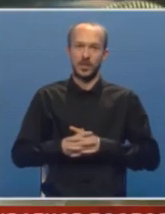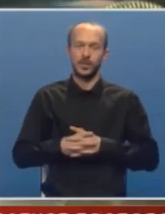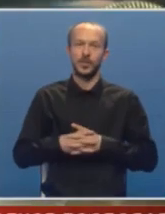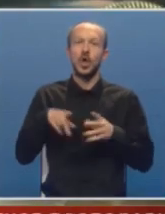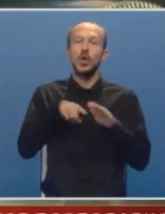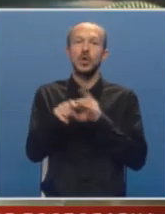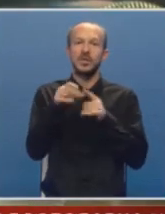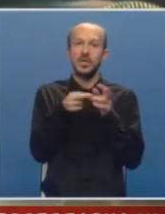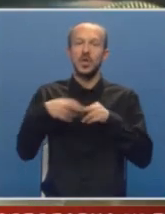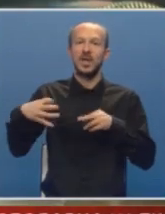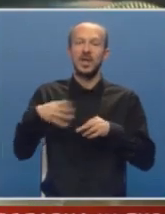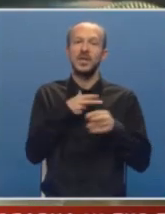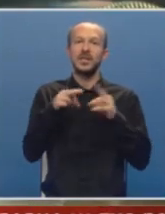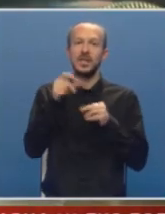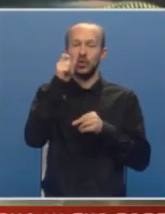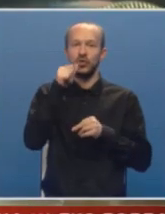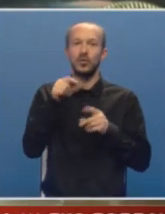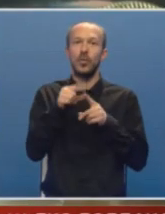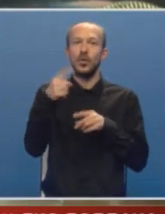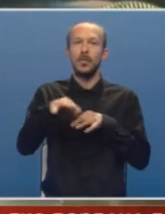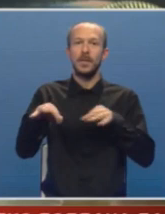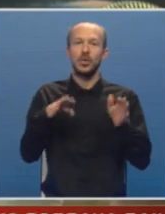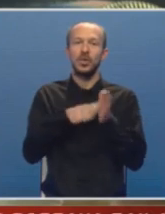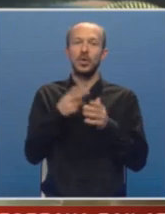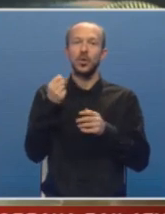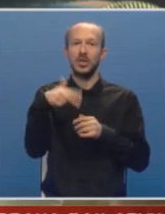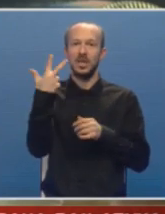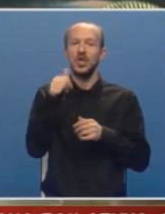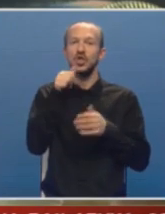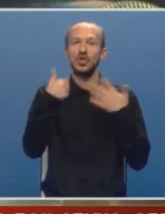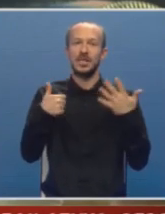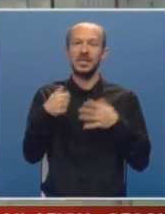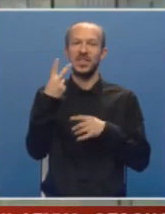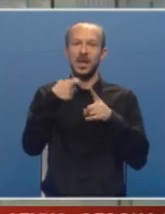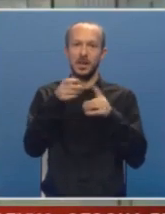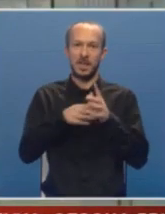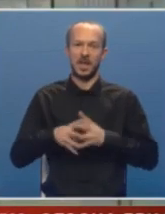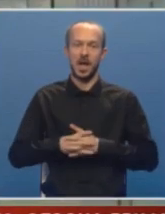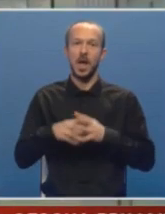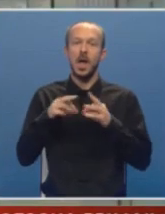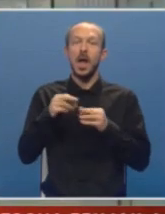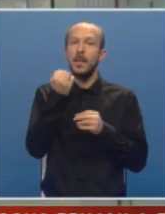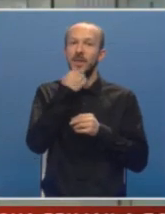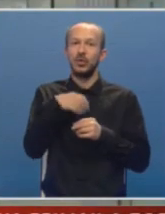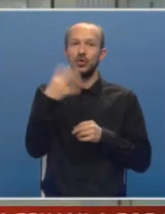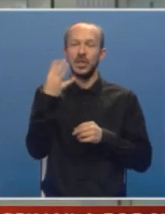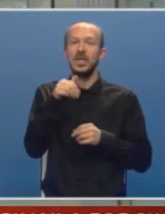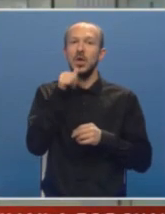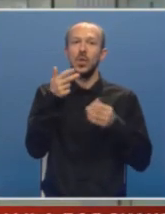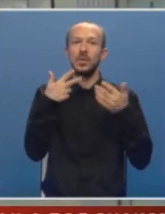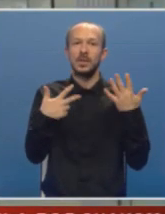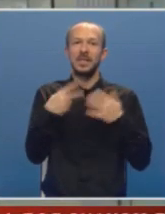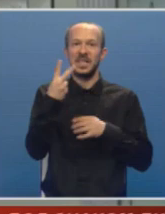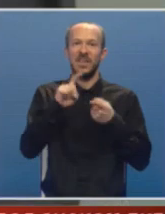Tako tokom sezone grijanje za stanovništvo po metru kvadratnom košta 3 marke i 62 feninga, a za privredu 4 marke i